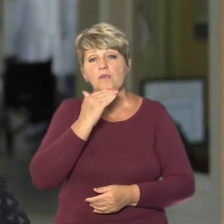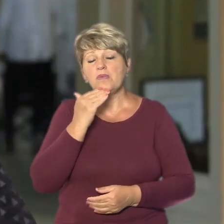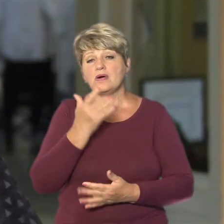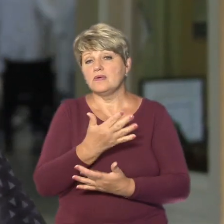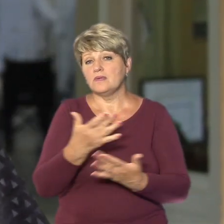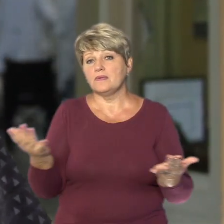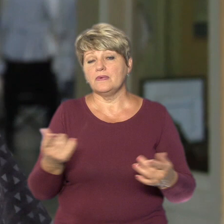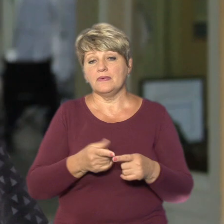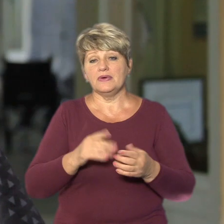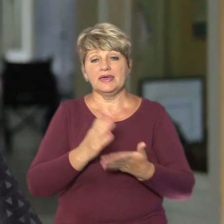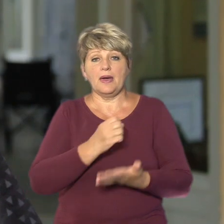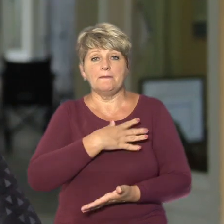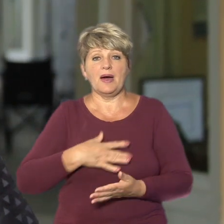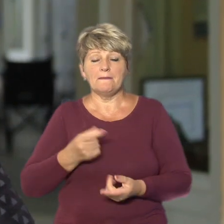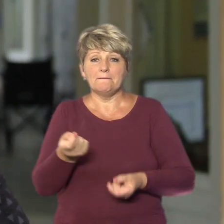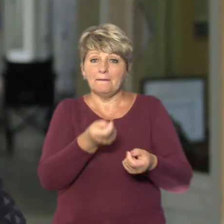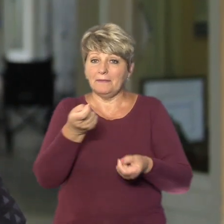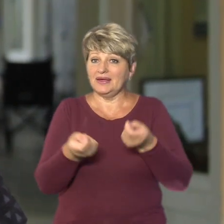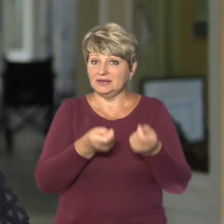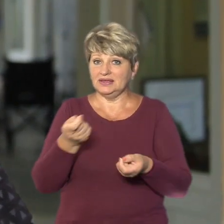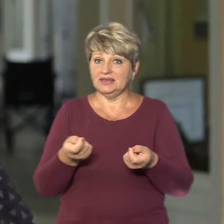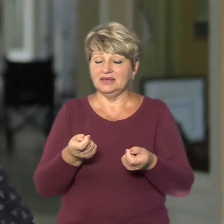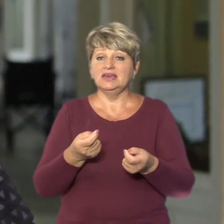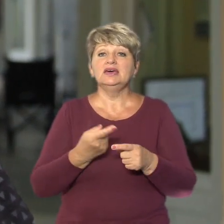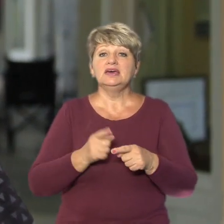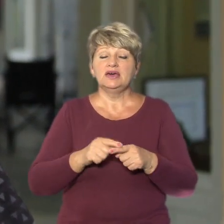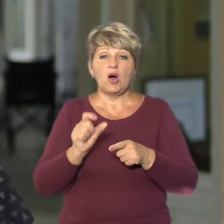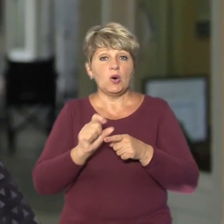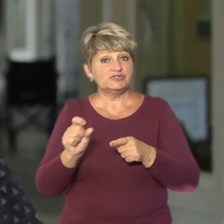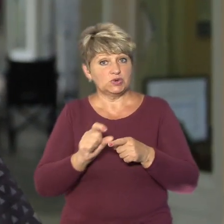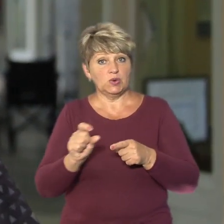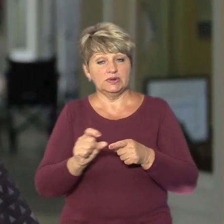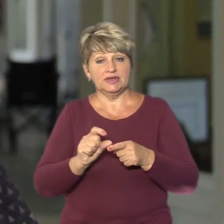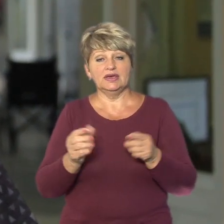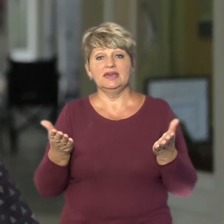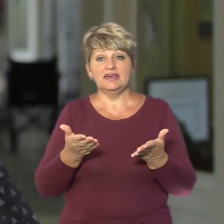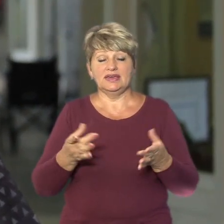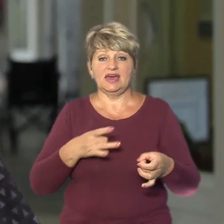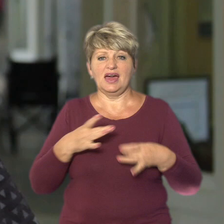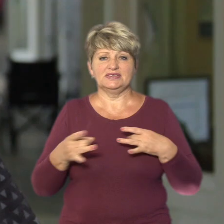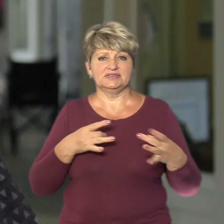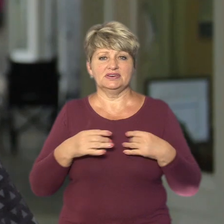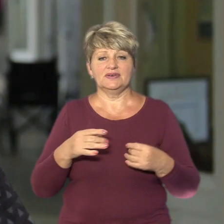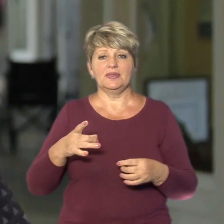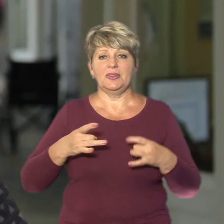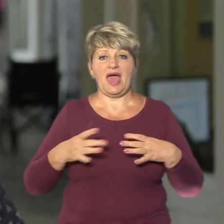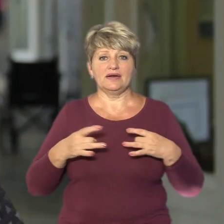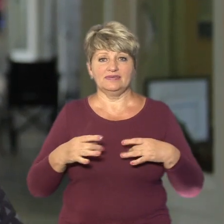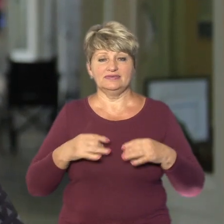поранення мілкі. За наємністю мілких осколків, які роздражають йому нерву,